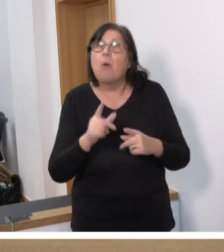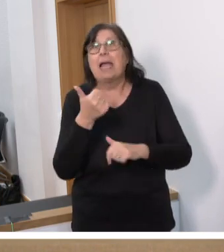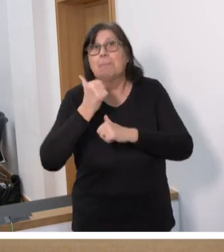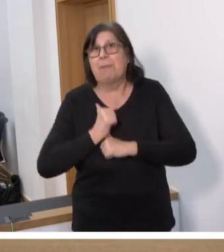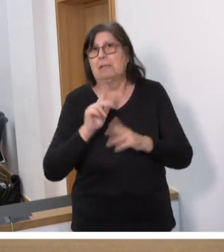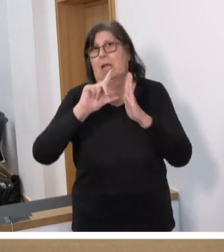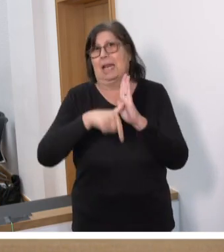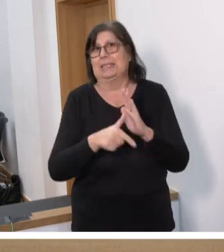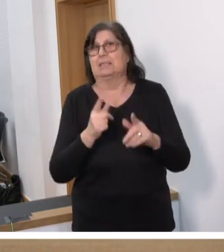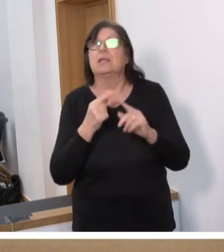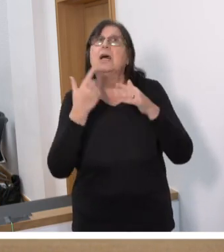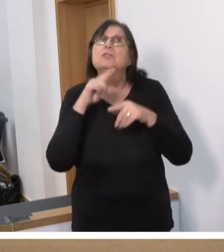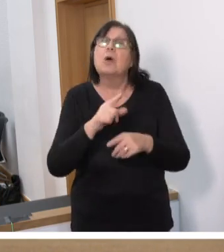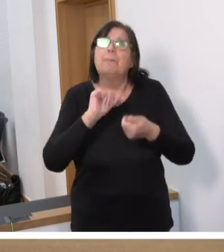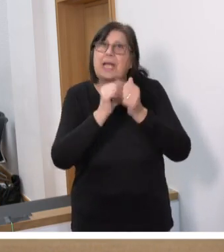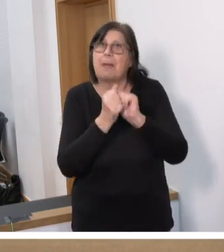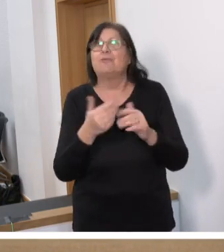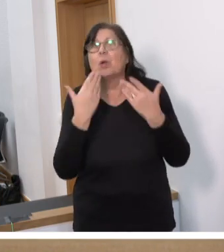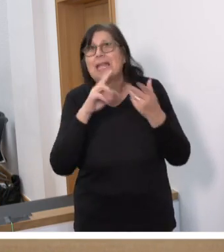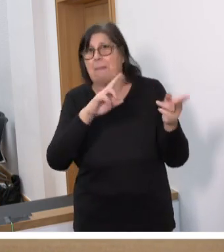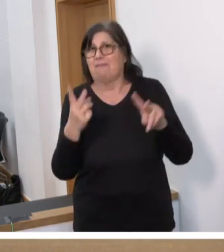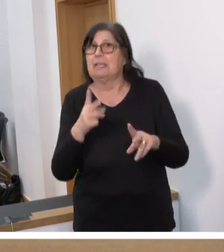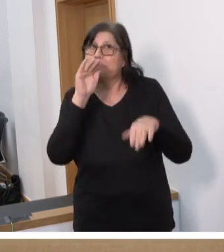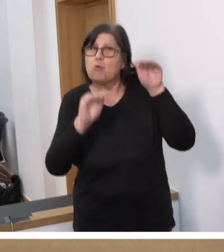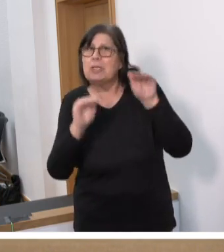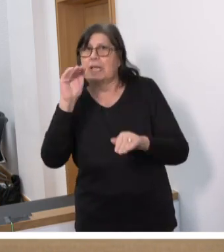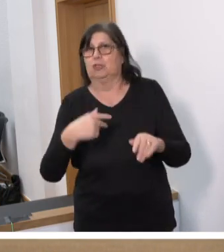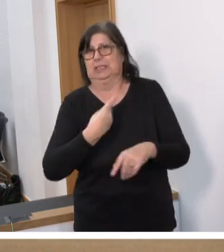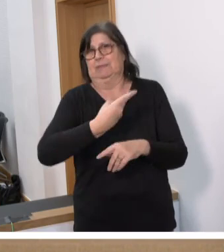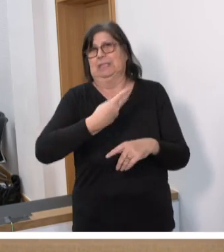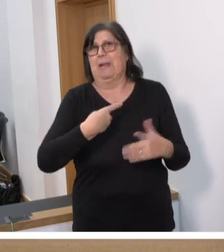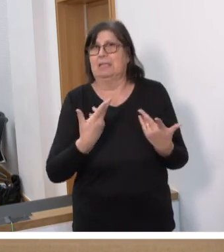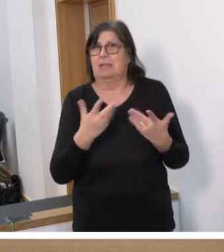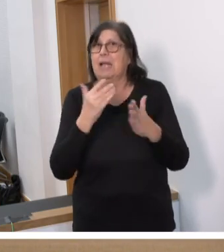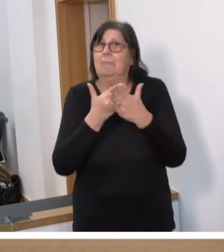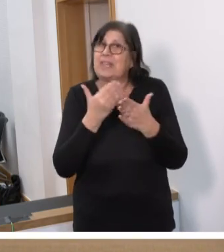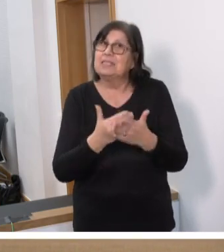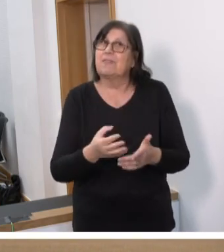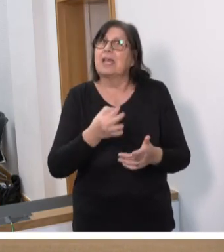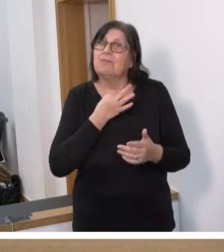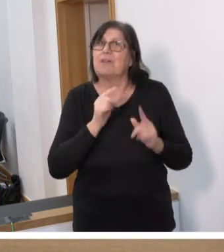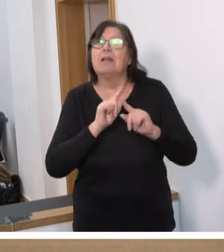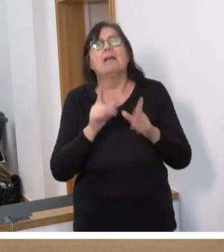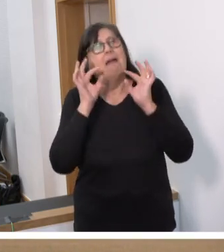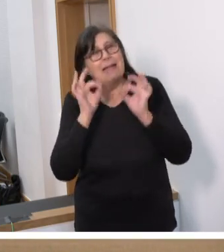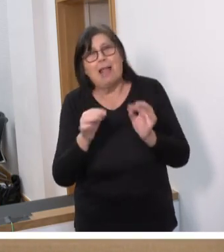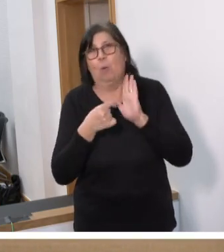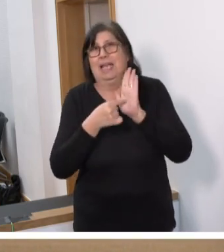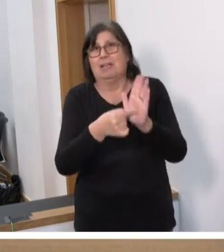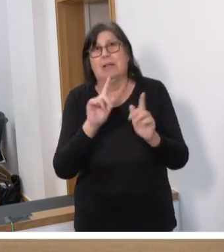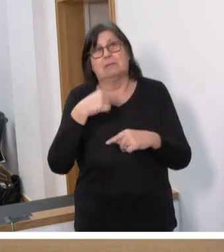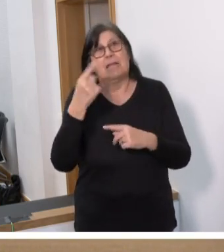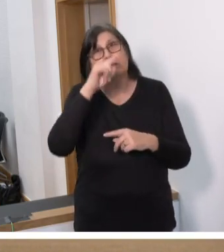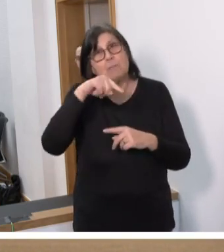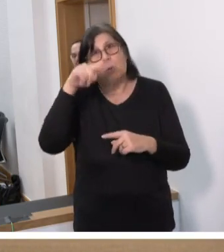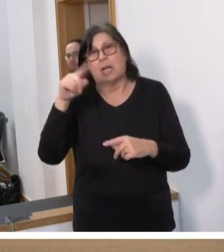leistet zur Bekämpfung des Klimawandels. Das ist ein Unterschied zwischen uns beiden. Und deshalb werden wir darauf sehr wohl hinweisen in den kommenden Monaten.